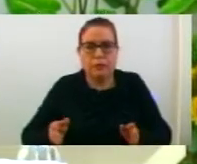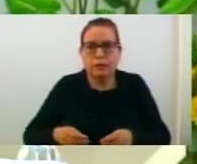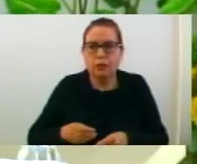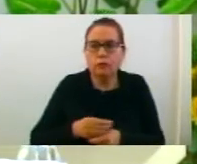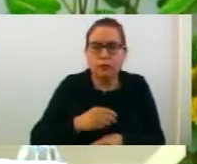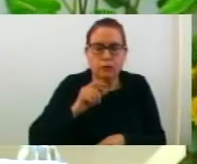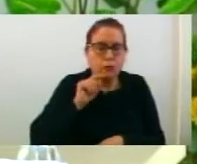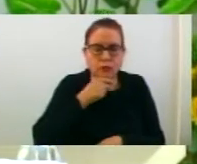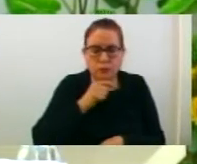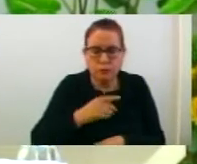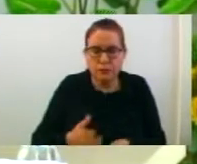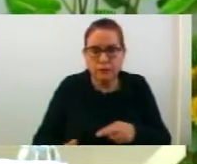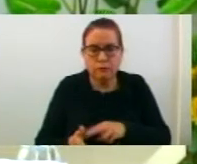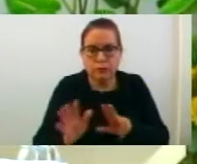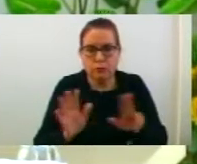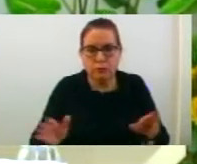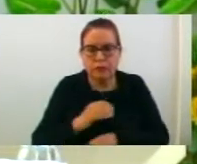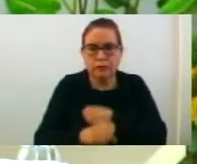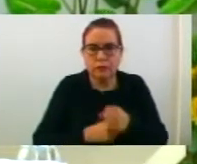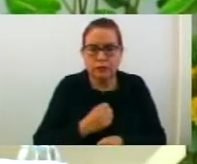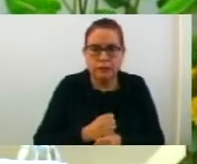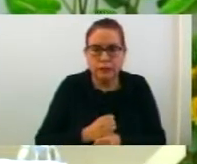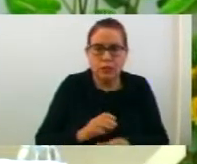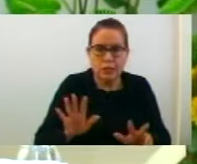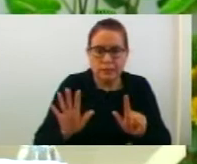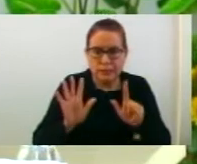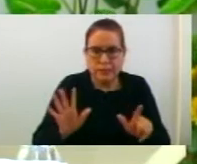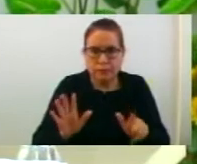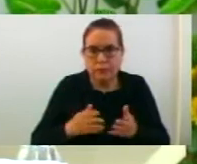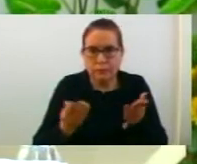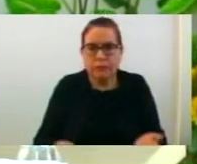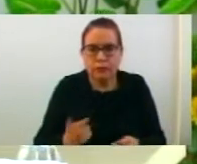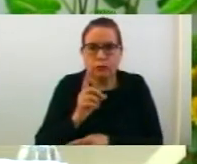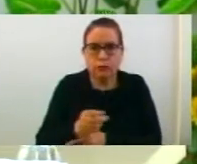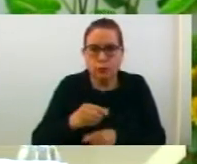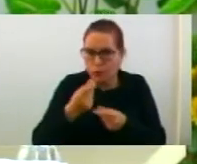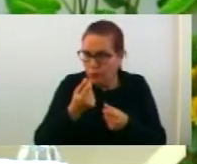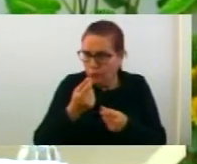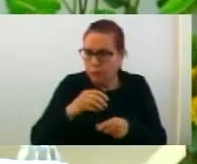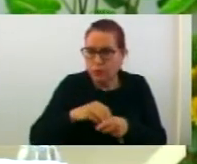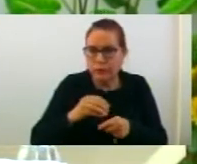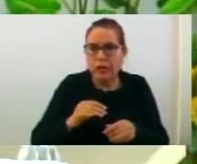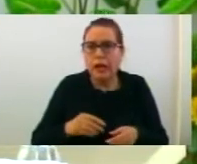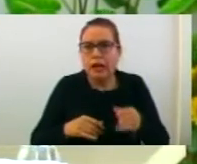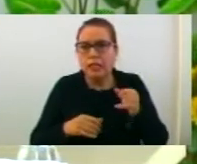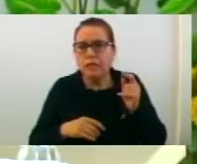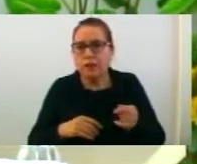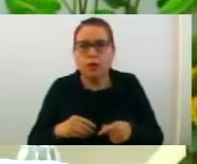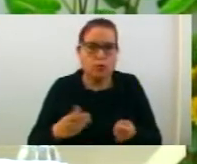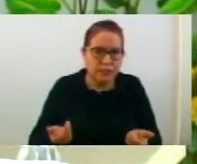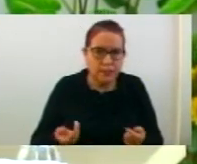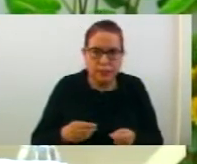Община Струмица во 2018 година. 7. Предлог одлога за доделување на парична помош на Иван Костевска от Струмица.